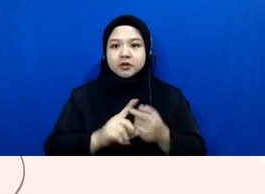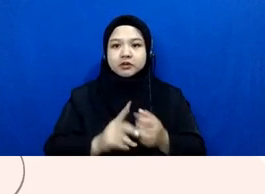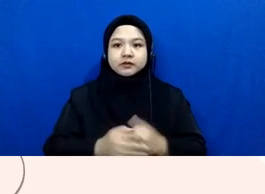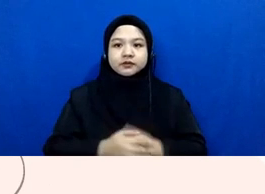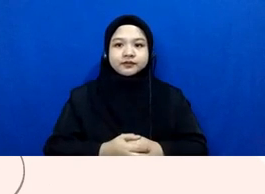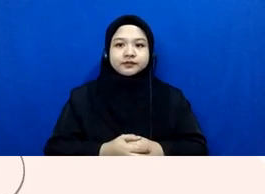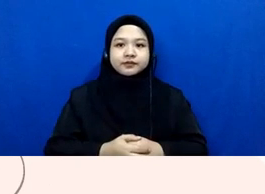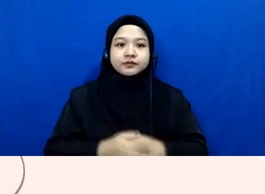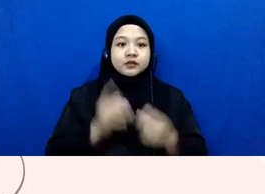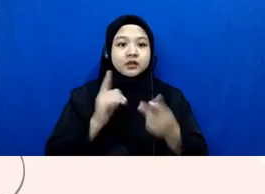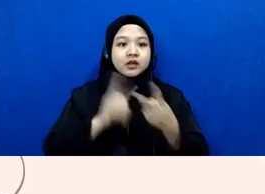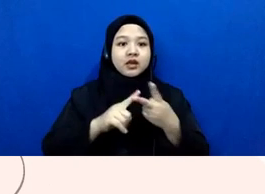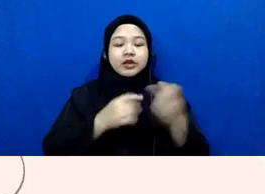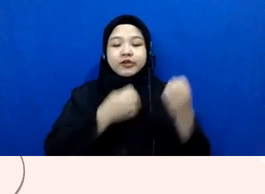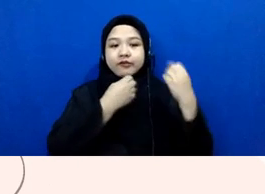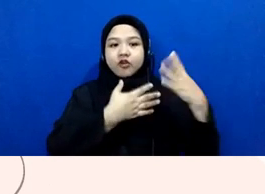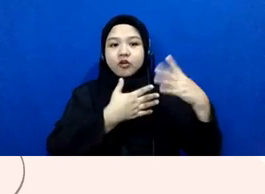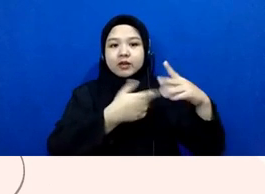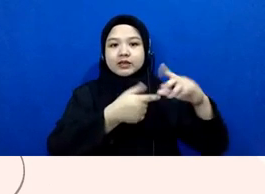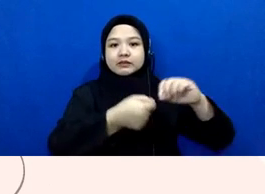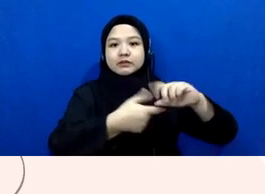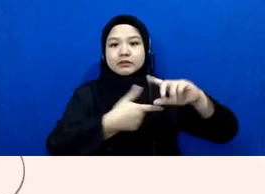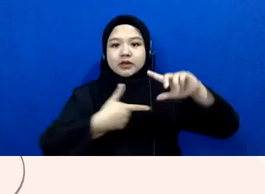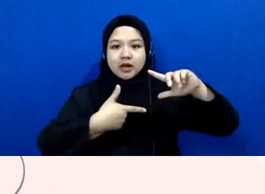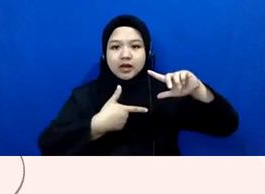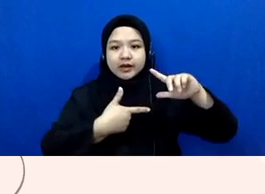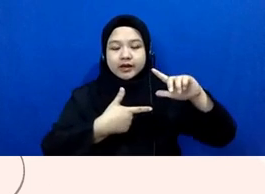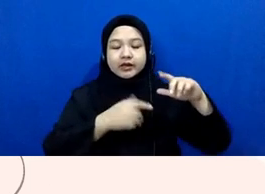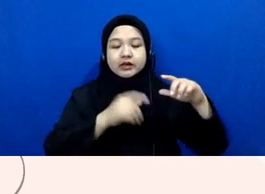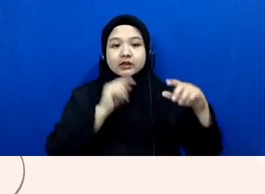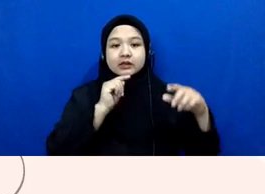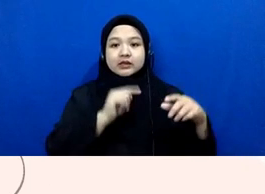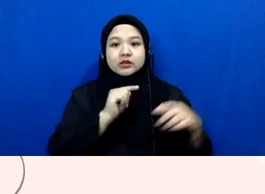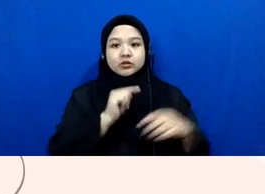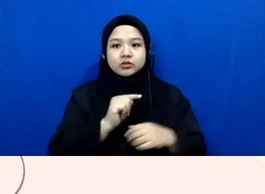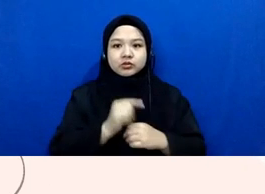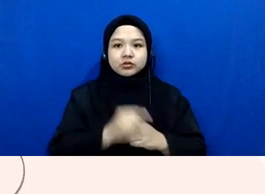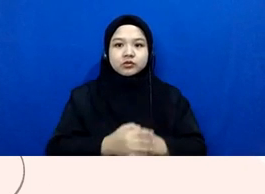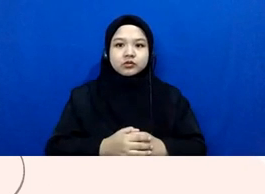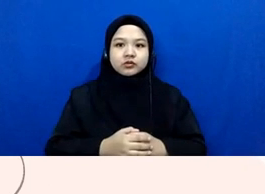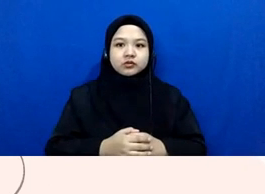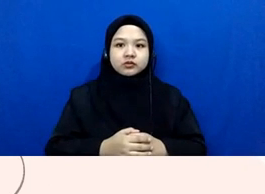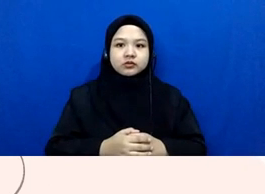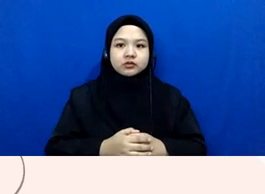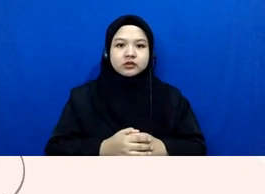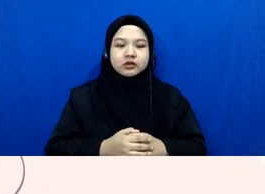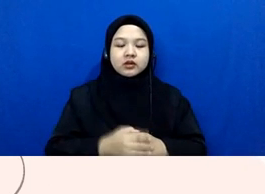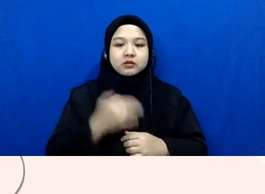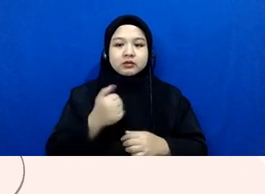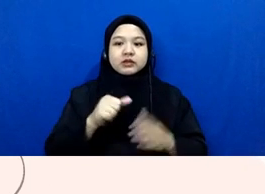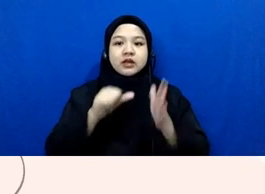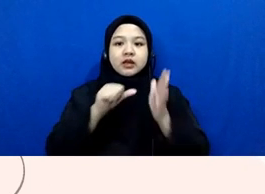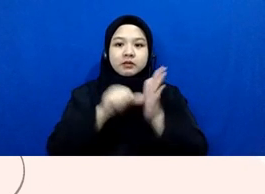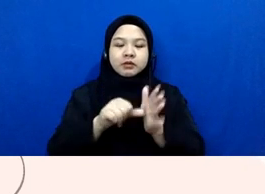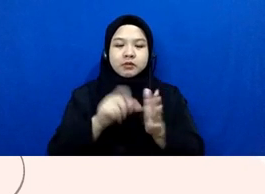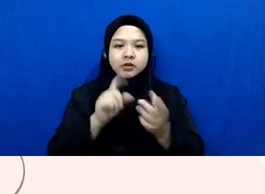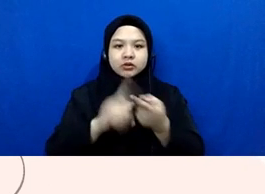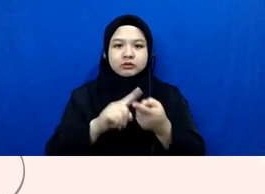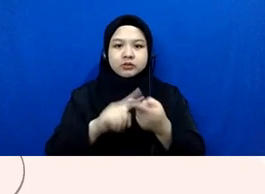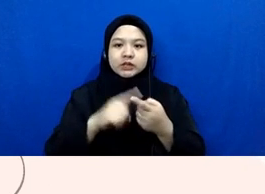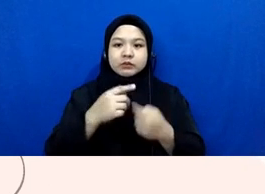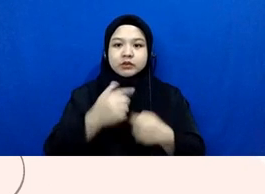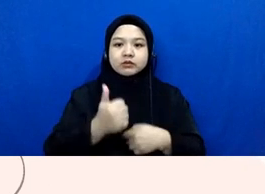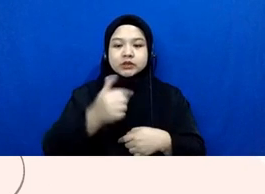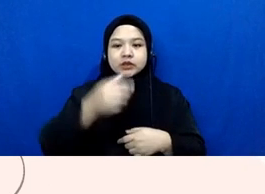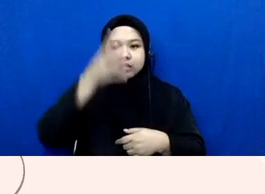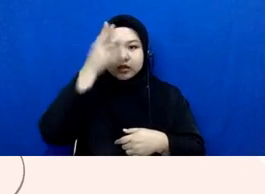adalah informasi pembingkai informasi pembingkai ini hemat saya adalah akan membantu teman-teman mengetahui